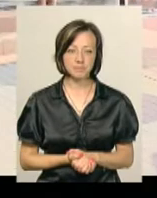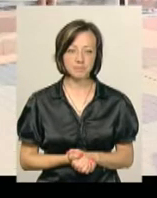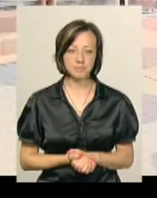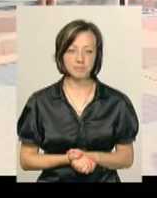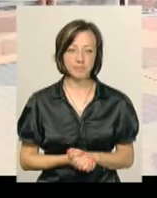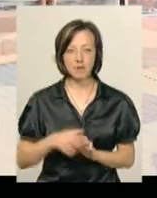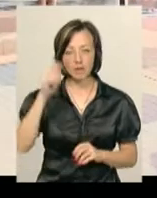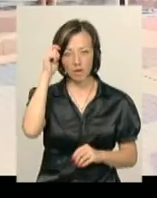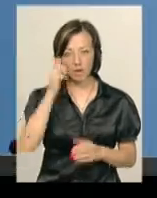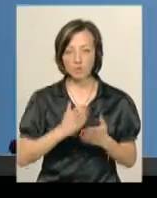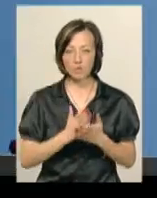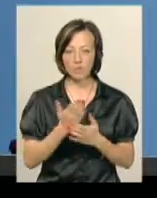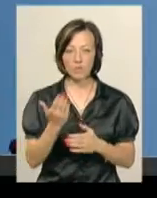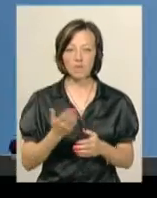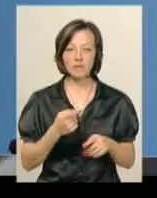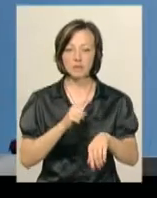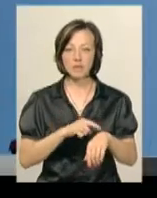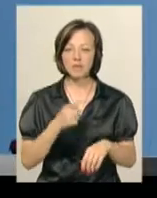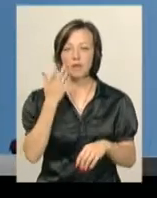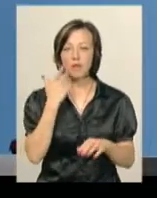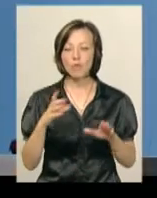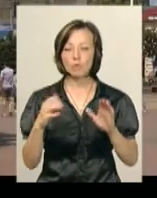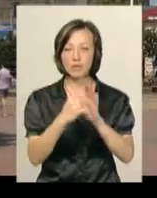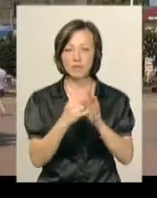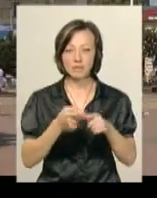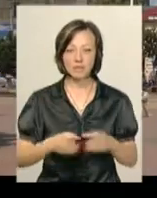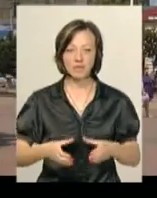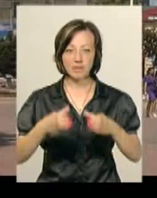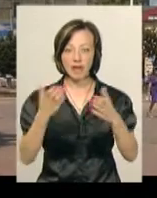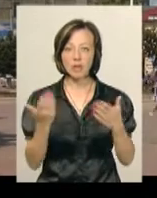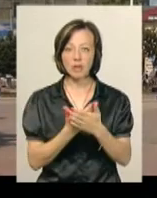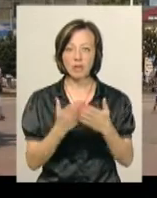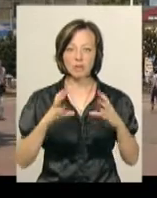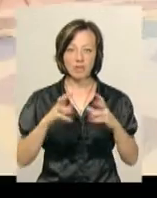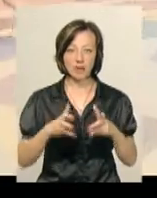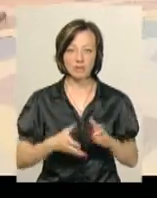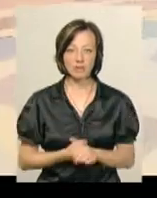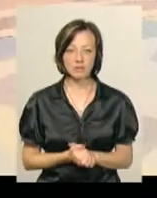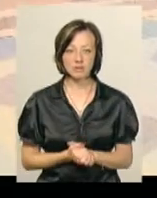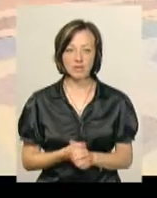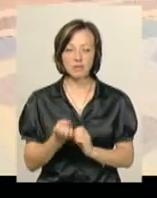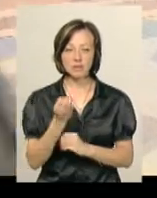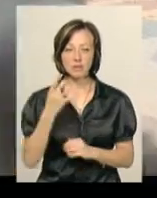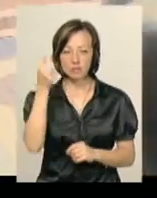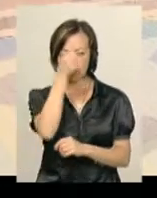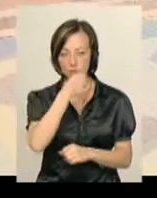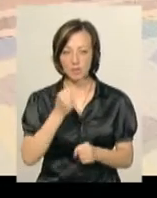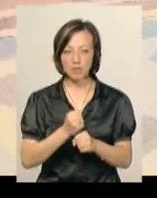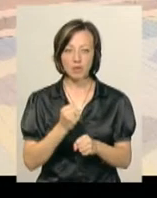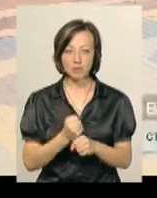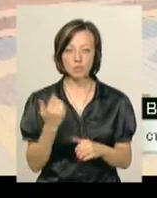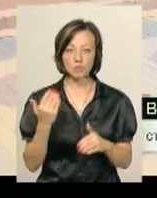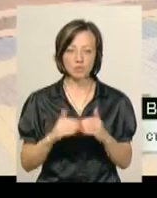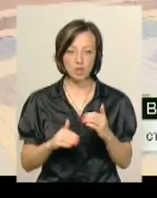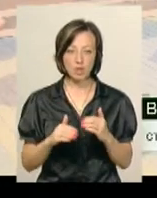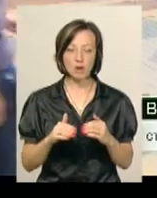Володимир Марценюк обслуговував цей годинник з часу його встановлення на цій вежі, тепер кінотеатр «Планета». 14 років вже працює. Звісно,